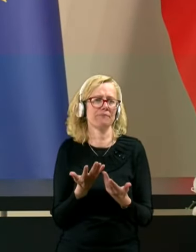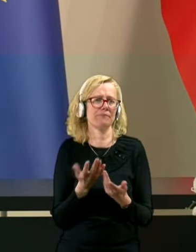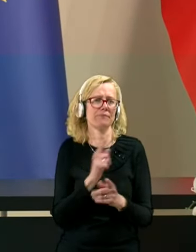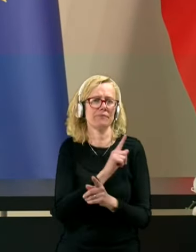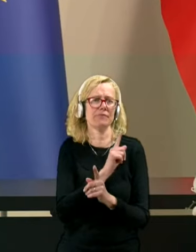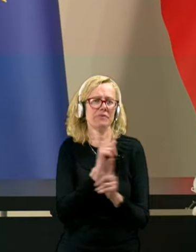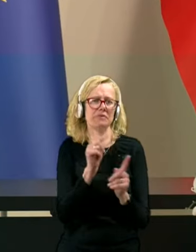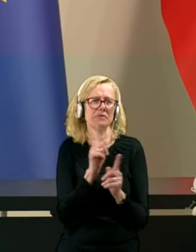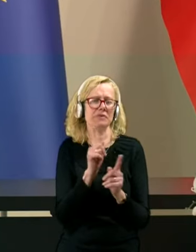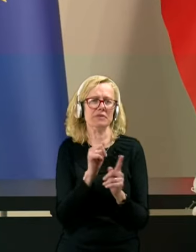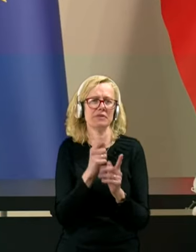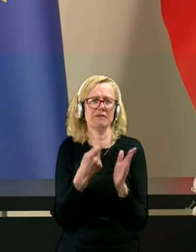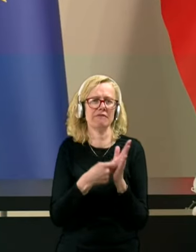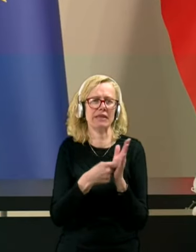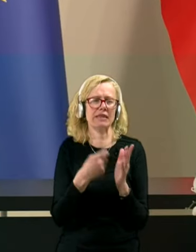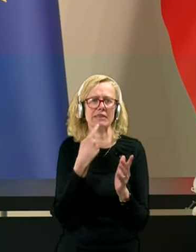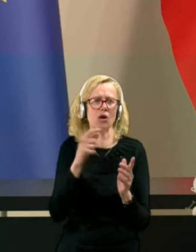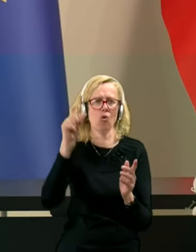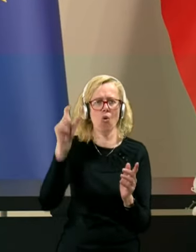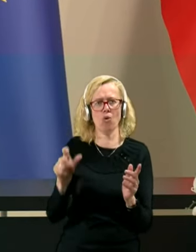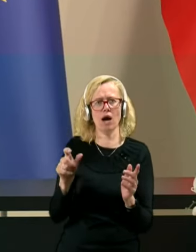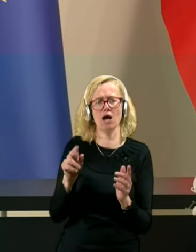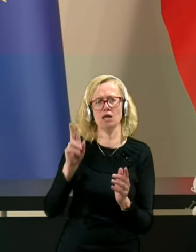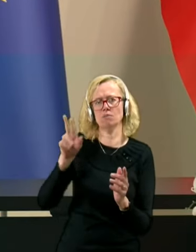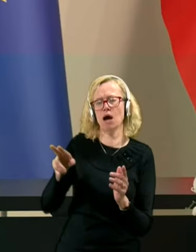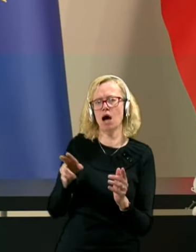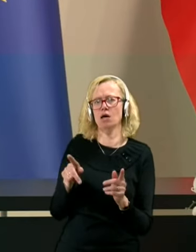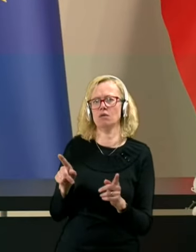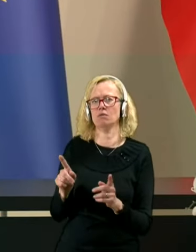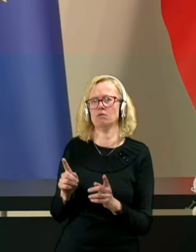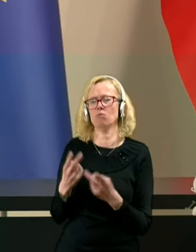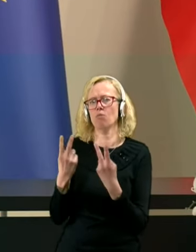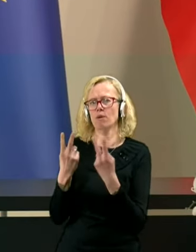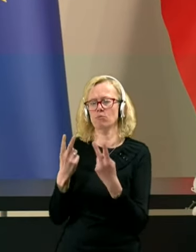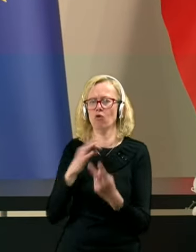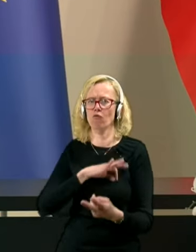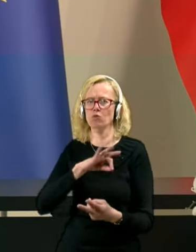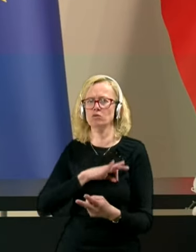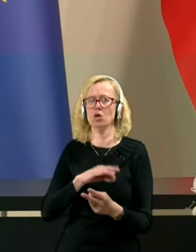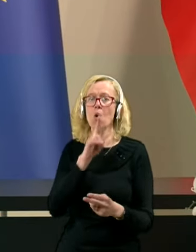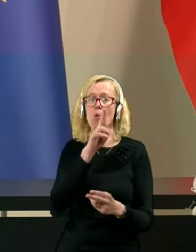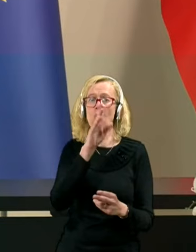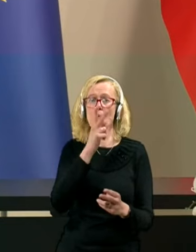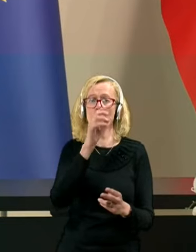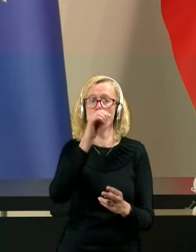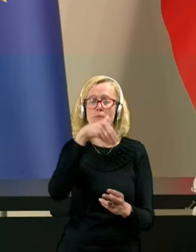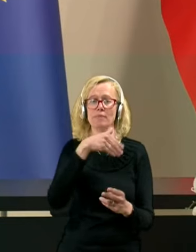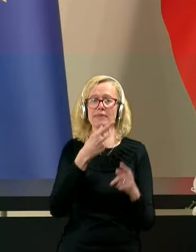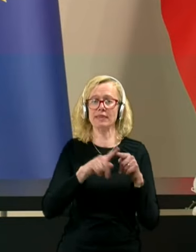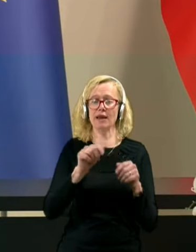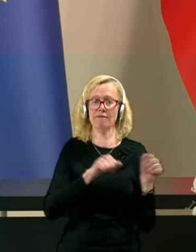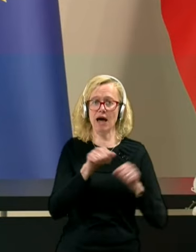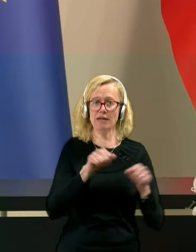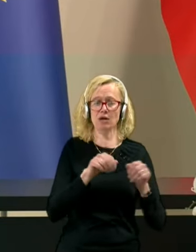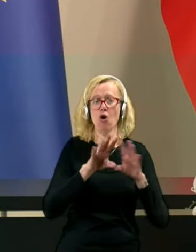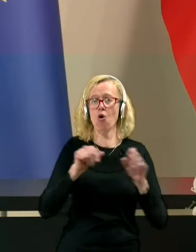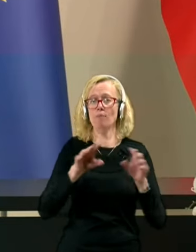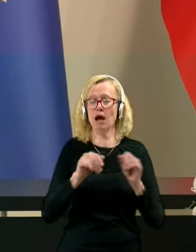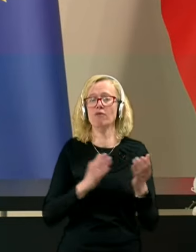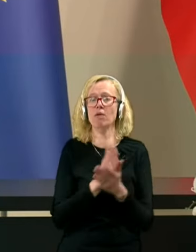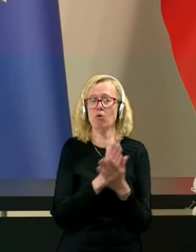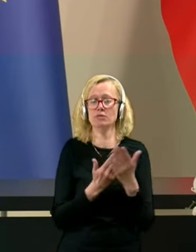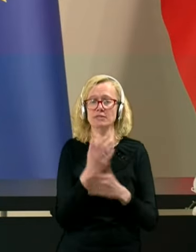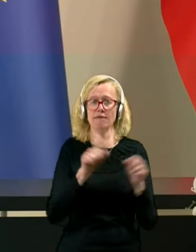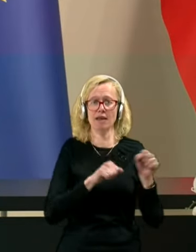nevredno nekoga, ki je na takšni funkciji. Ukom je del vlade, opravlja te posle za vlado. Tudi v